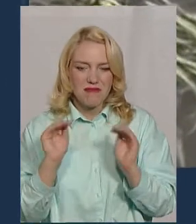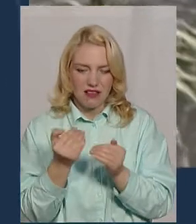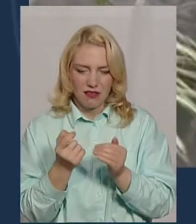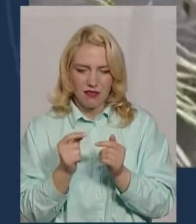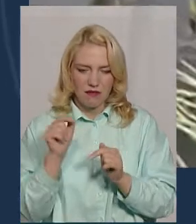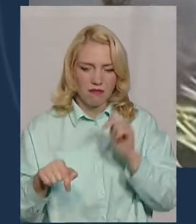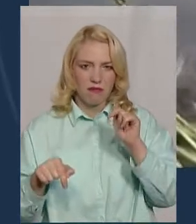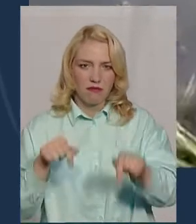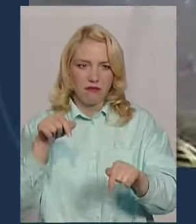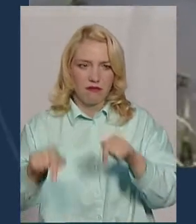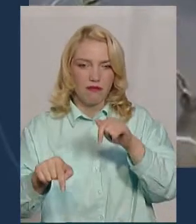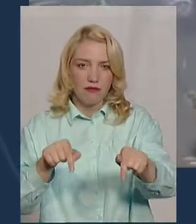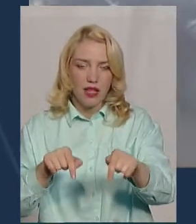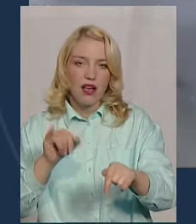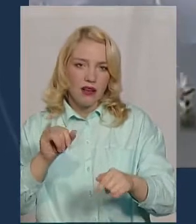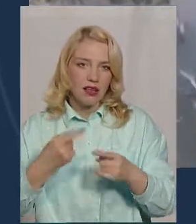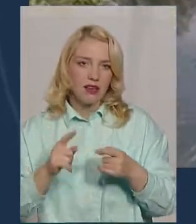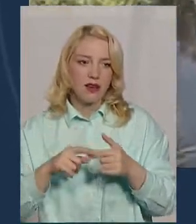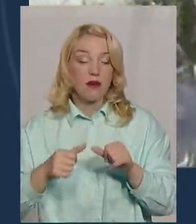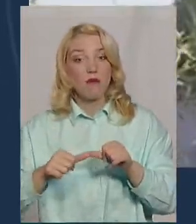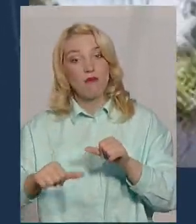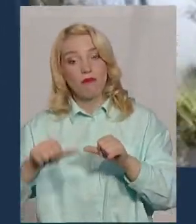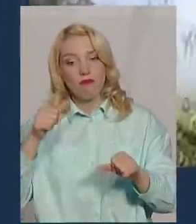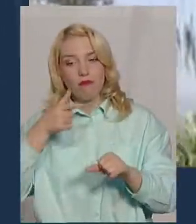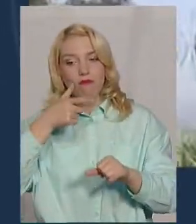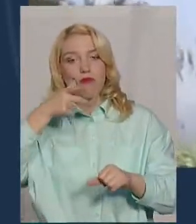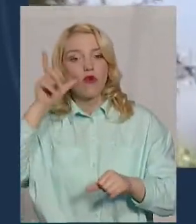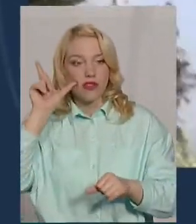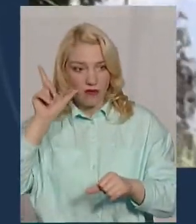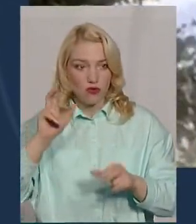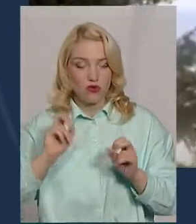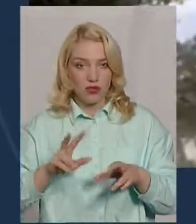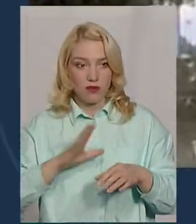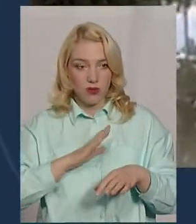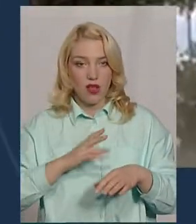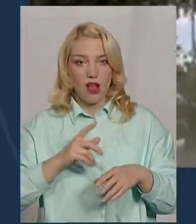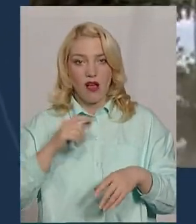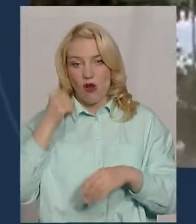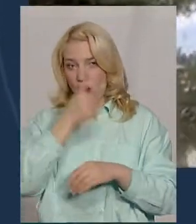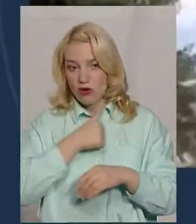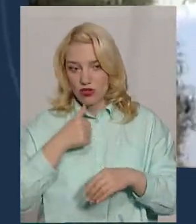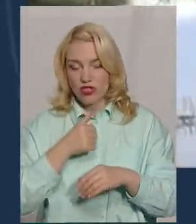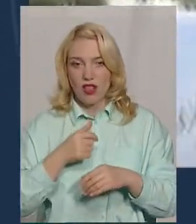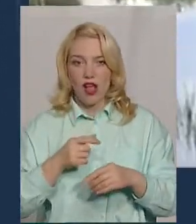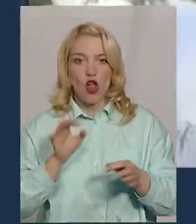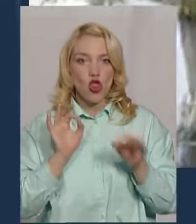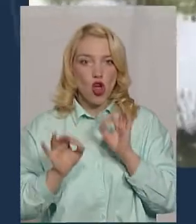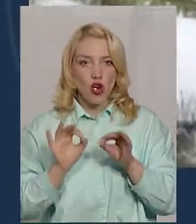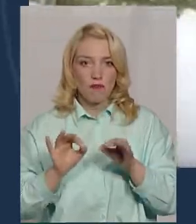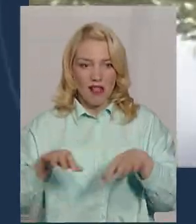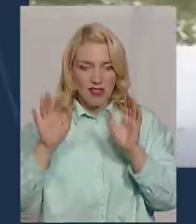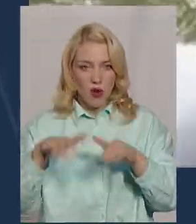і тепер, буквально позавчора, в нас в районі, якщо говорити, що річна нормальна норма в опаді, це десь